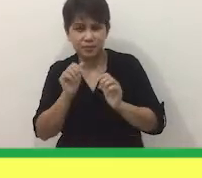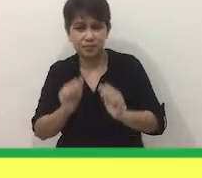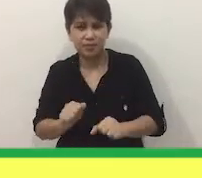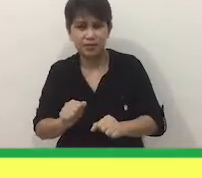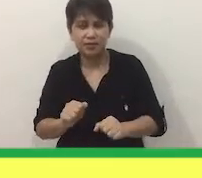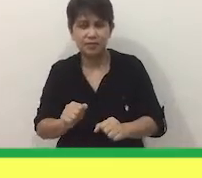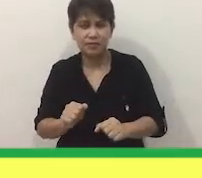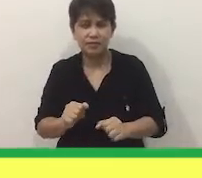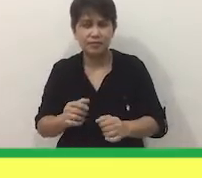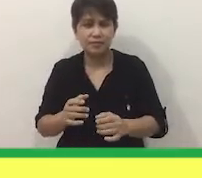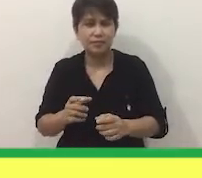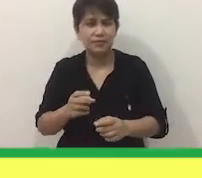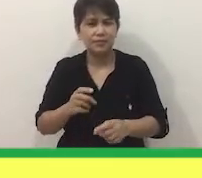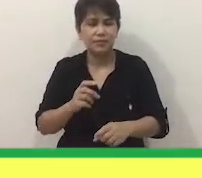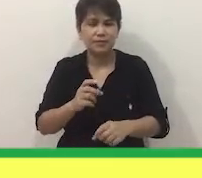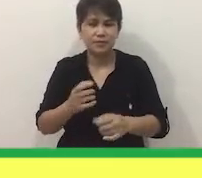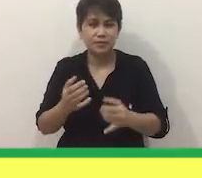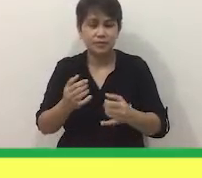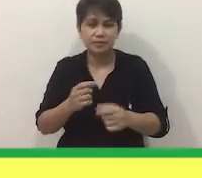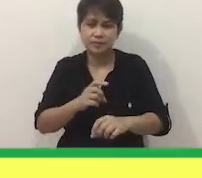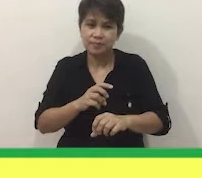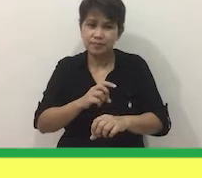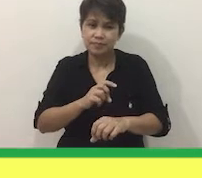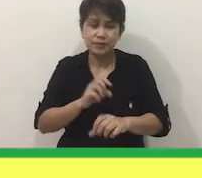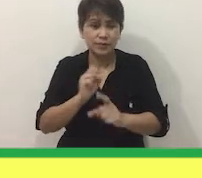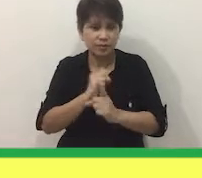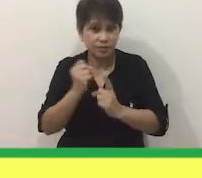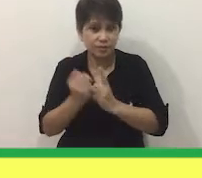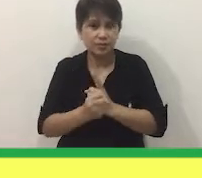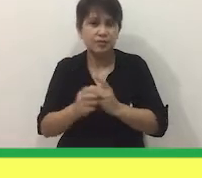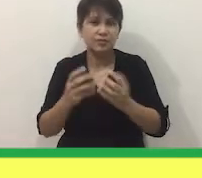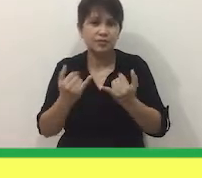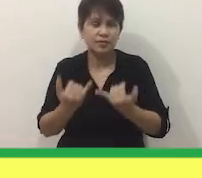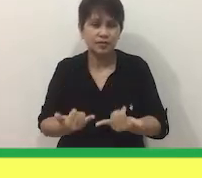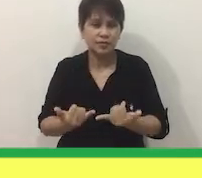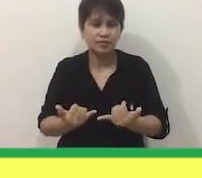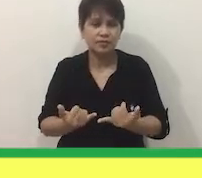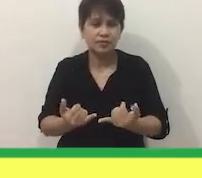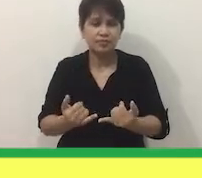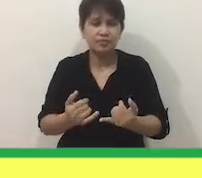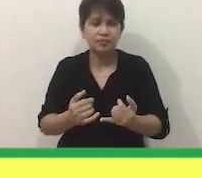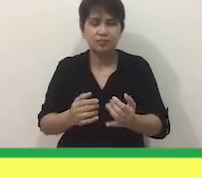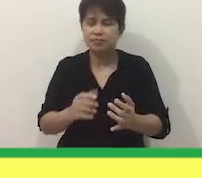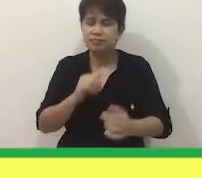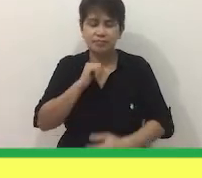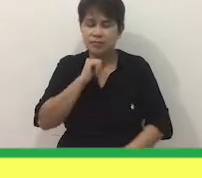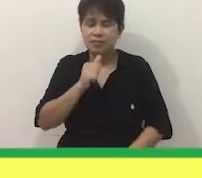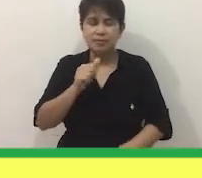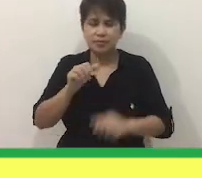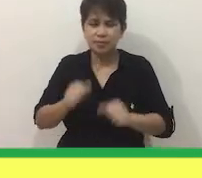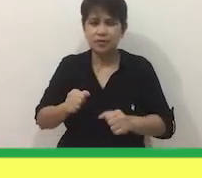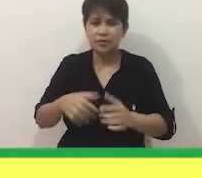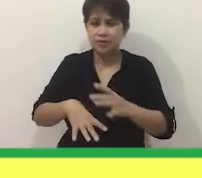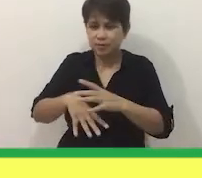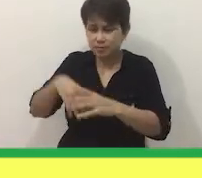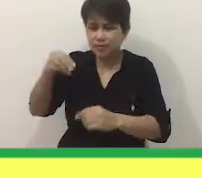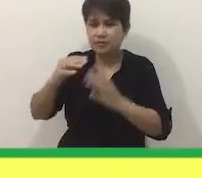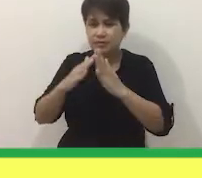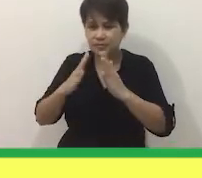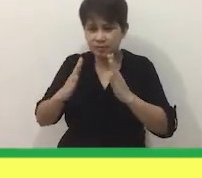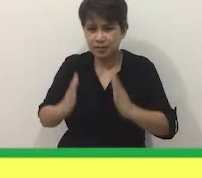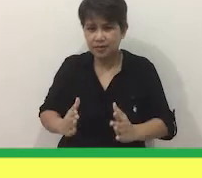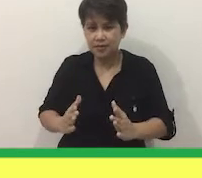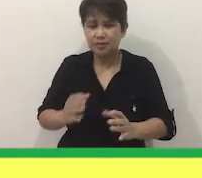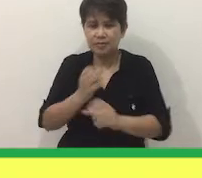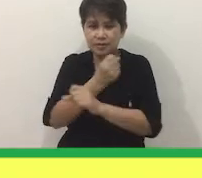Nga Kaya Sa Panahon Ito Hindi Na Muna Tayo Pwedeng Lumabas Ng Bahay Para Maging Ligtas